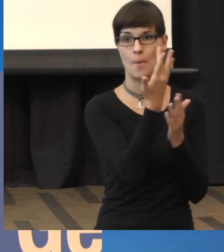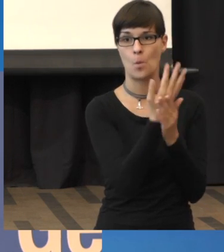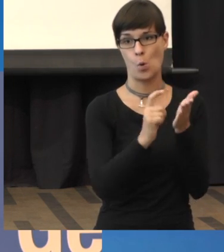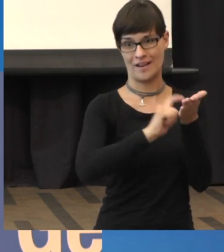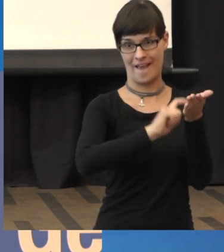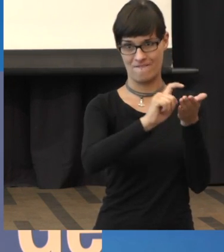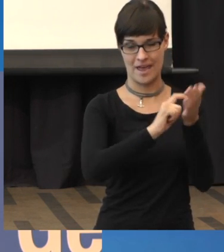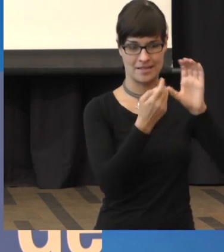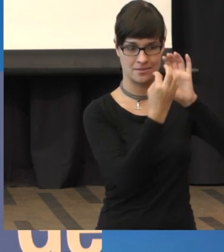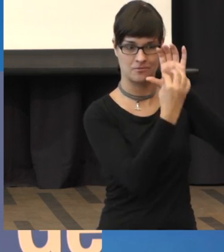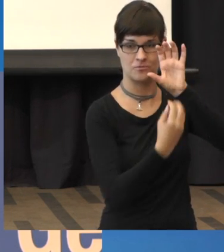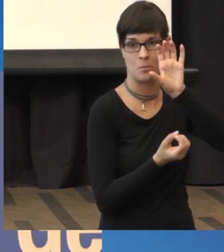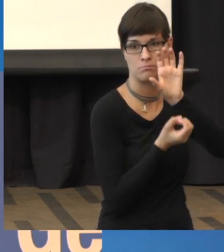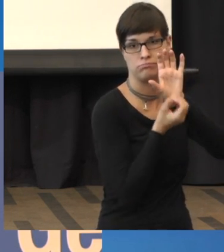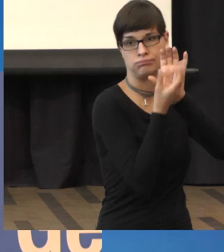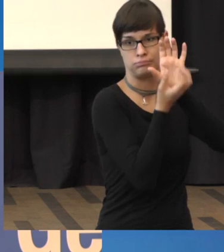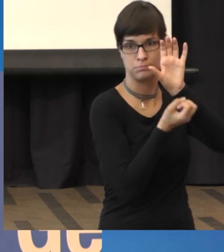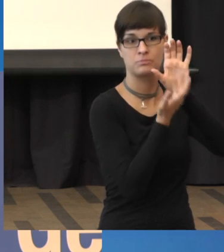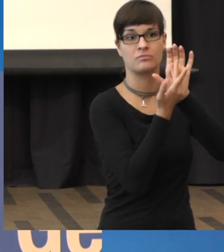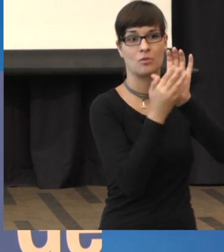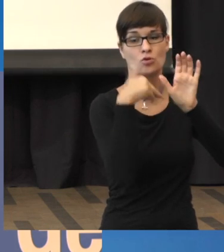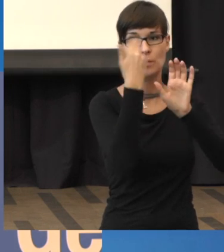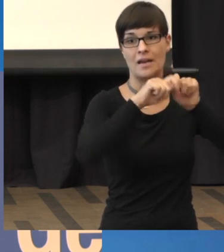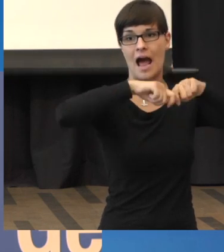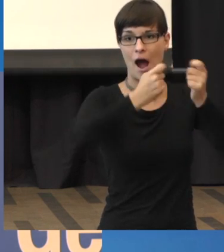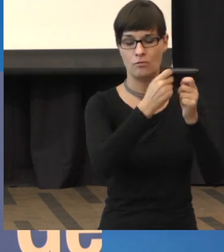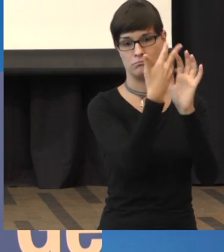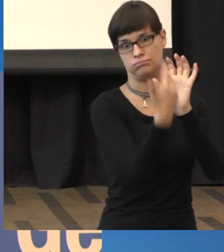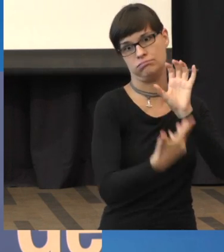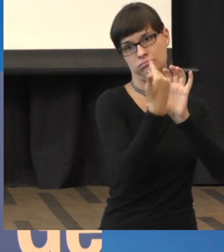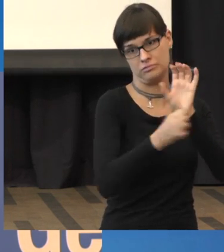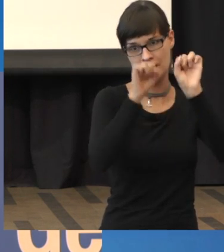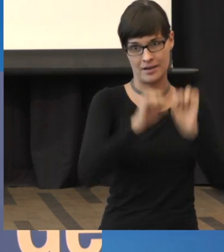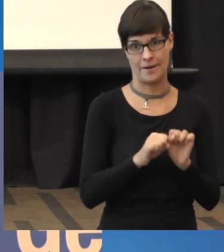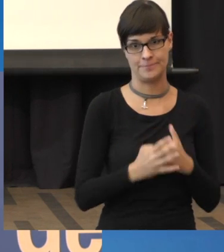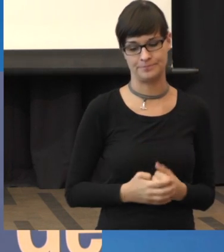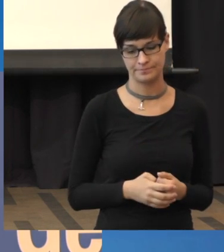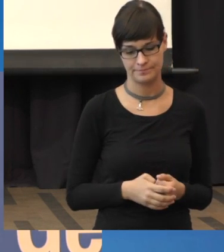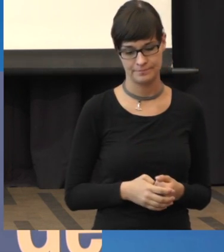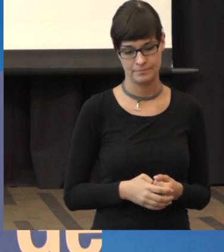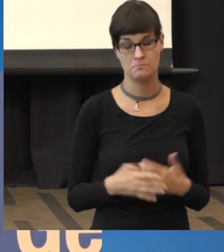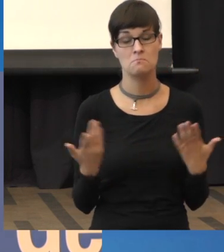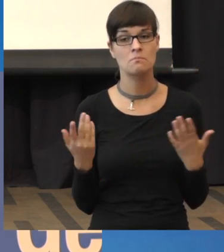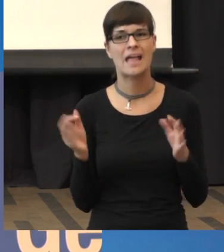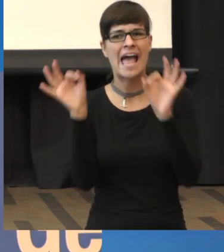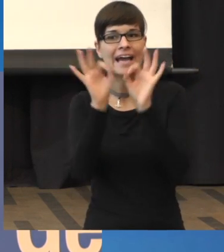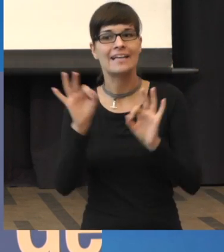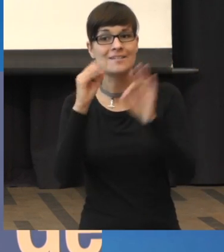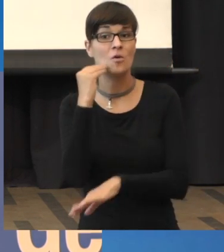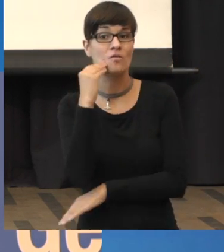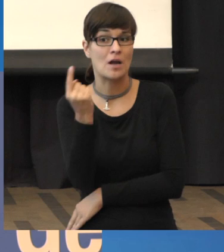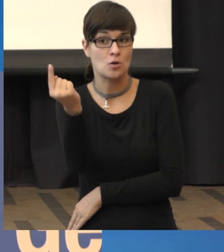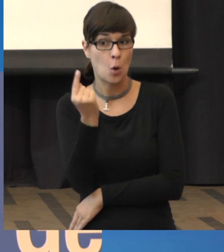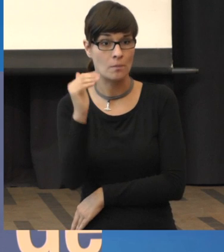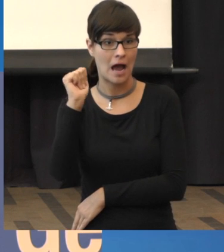die möglicherweise bluten und später fibrosieren. Jetzt kommen wir zu Risikofaktoren. Was sind die Risikofaktoren?